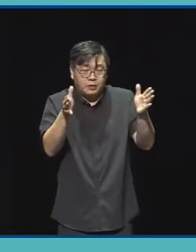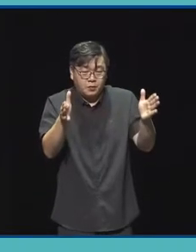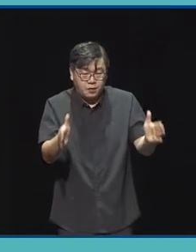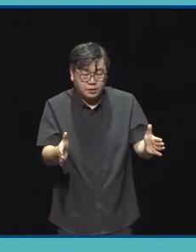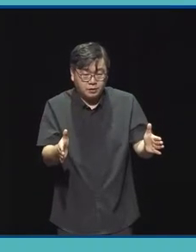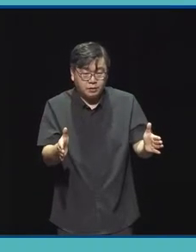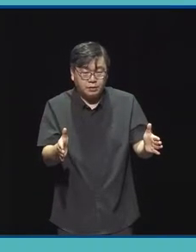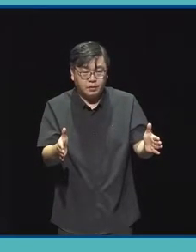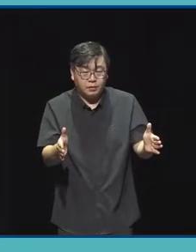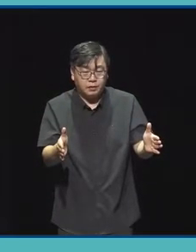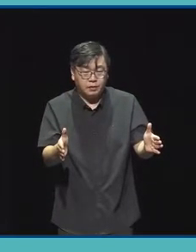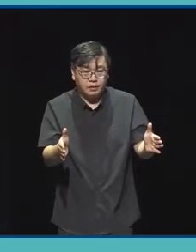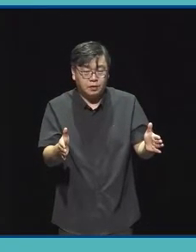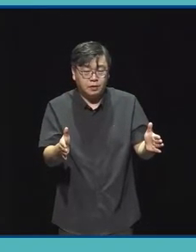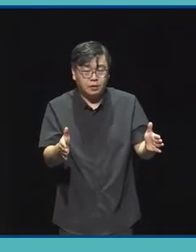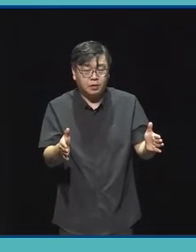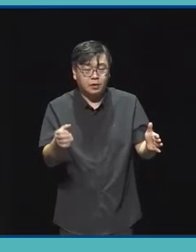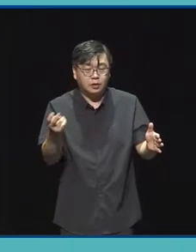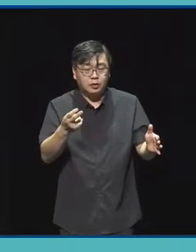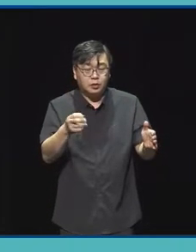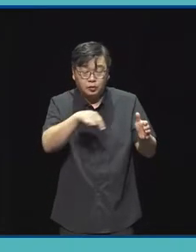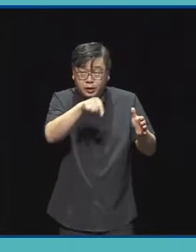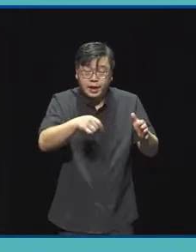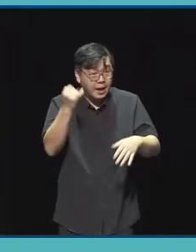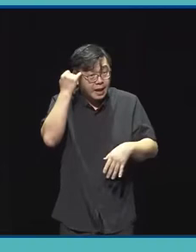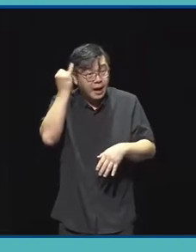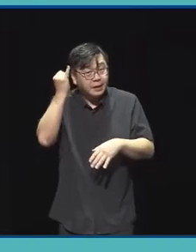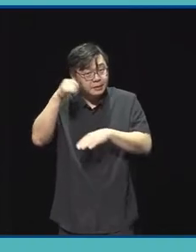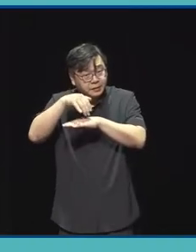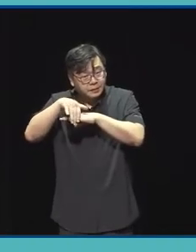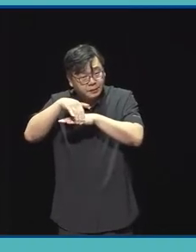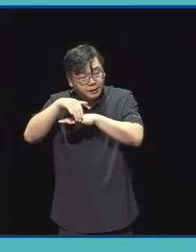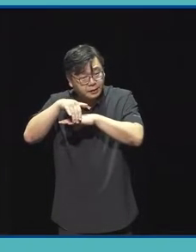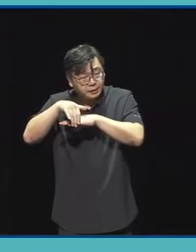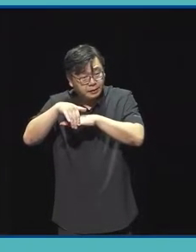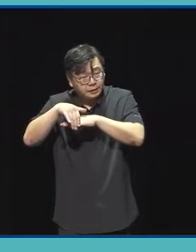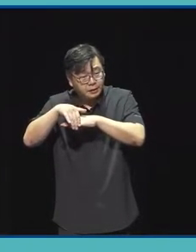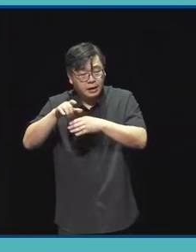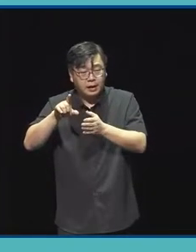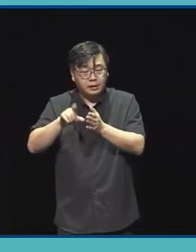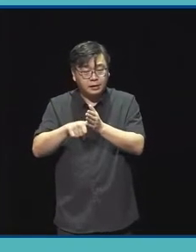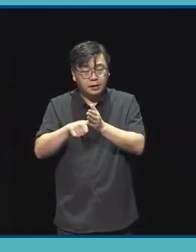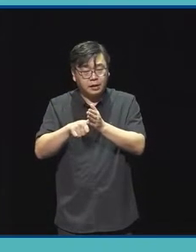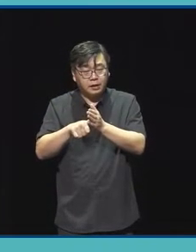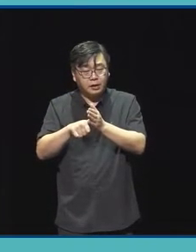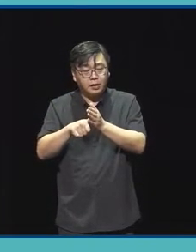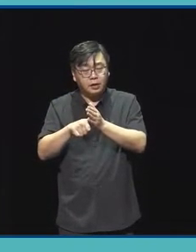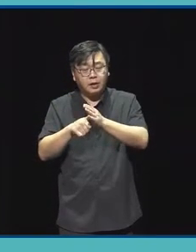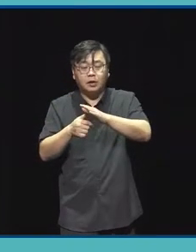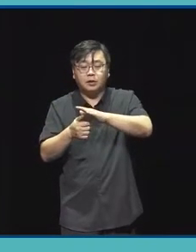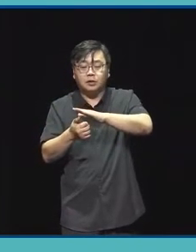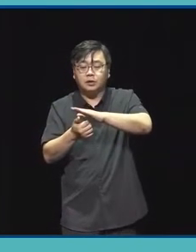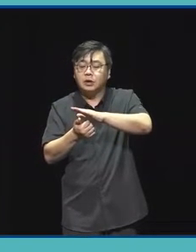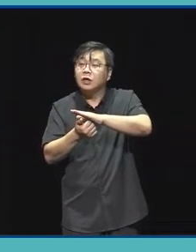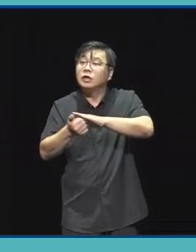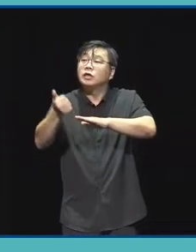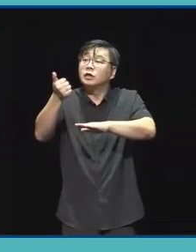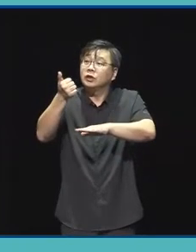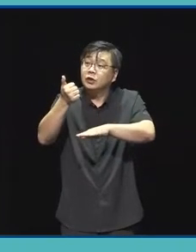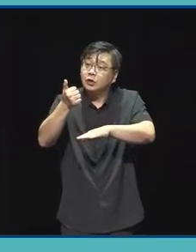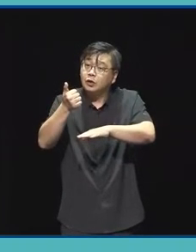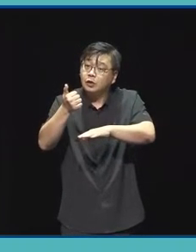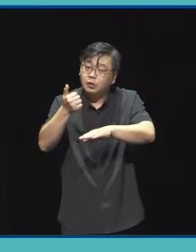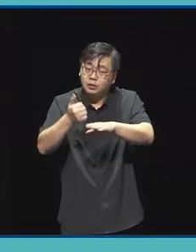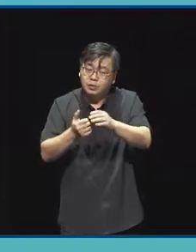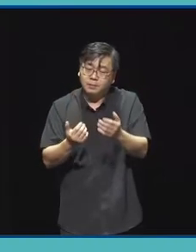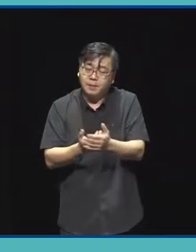위대의 아이디어 기업 같은 가정은 성과 공유를 통해서 수행하신 사업에 대해서 예술 현장과 공유하고 서로 발전할 수